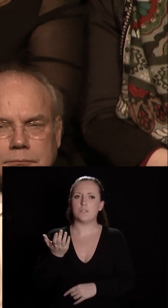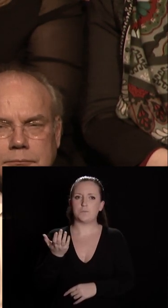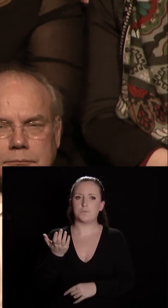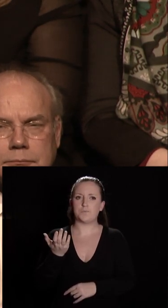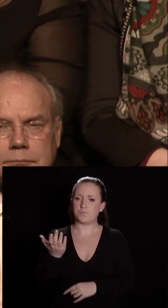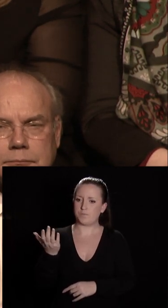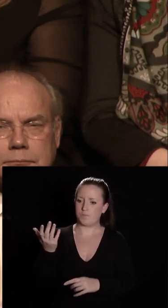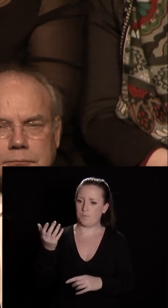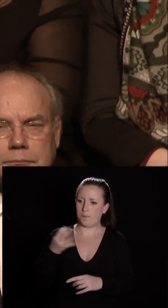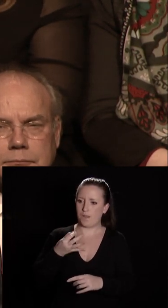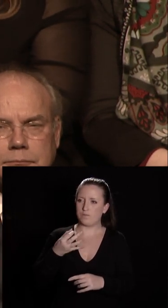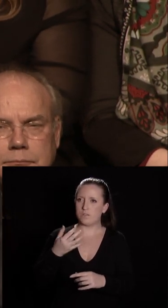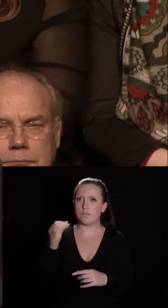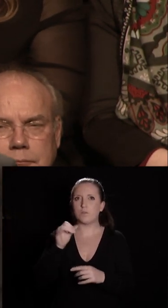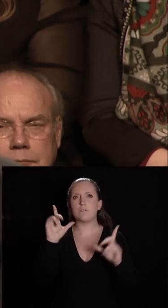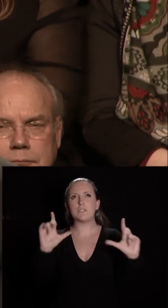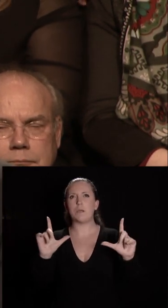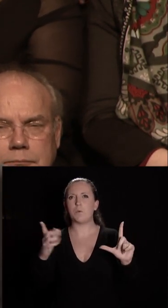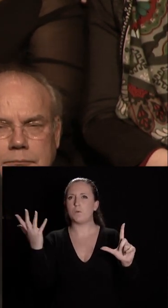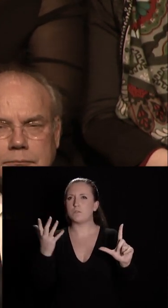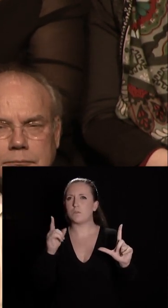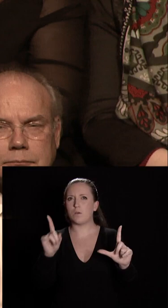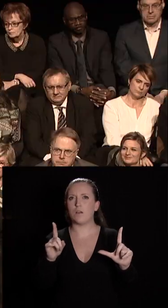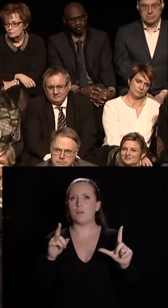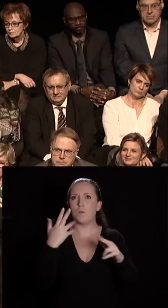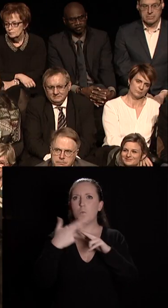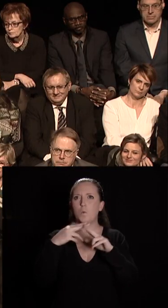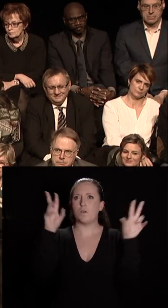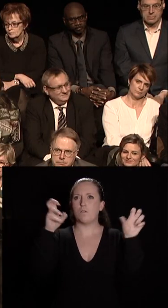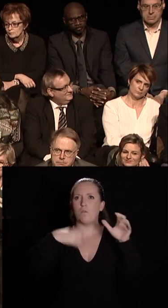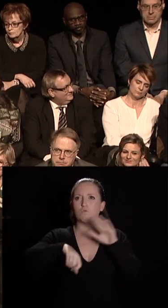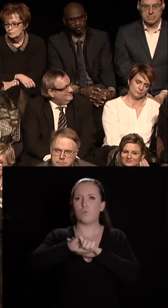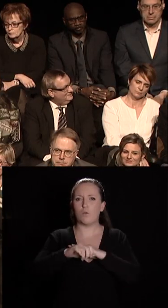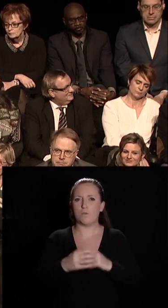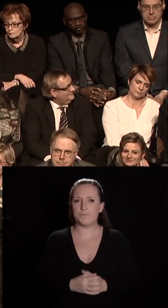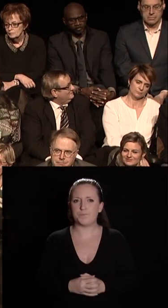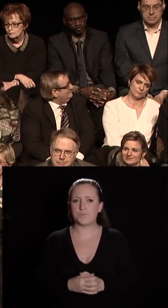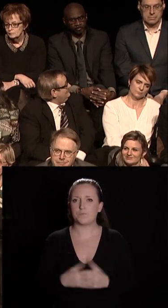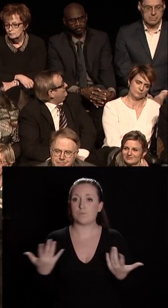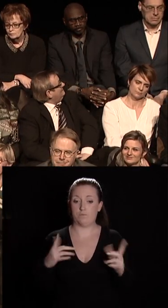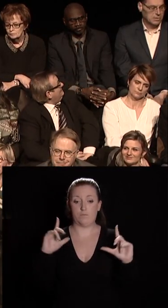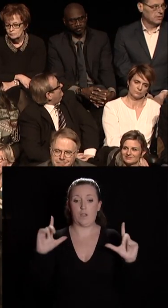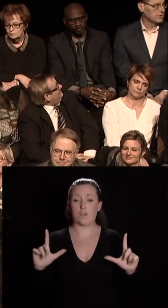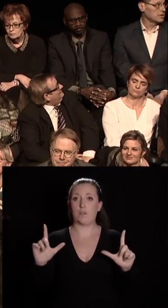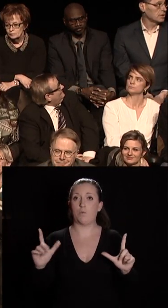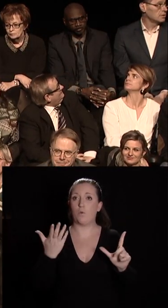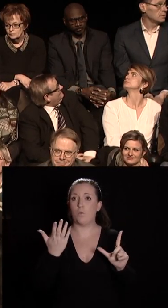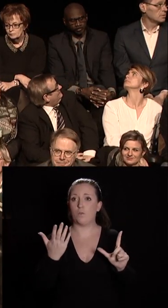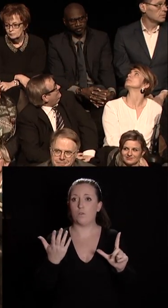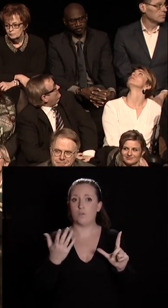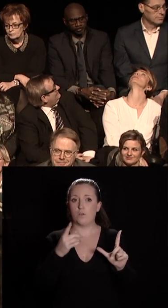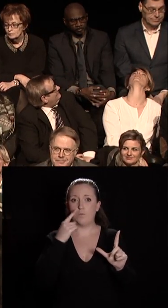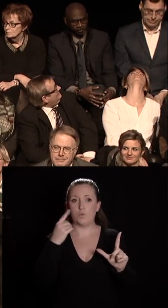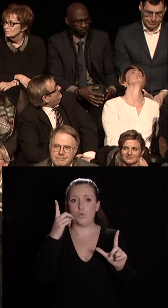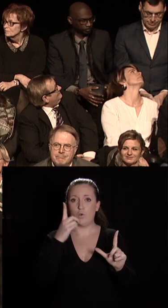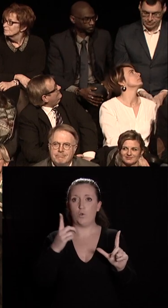quel était ce tableau intitulé les footballeurs il s'agit d'un tableau de Nicolas de